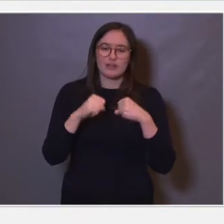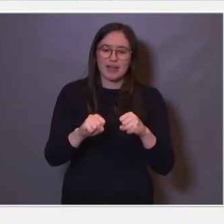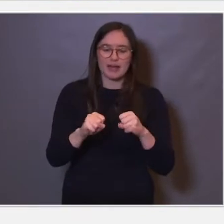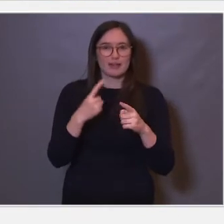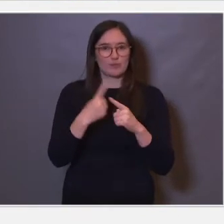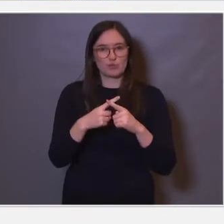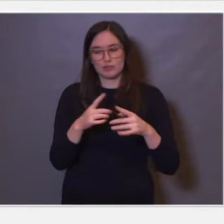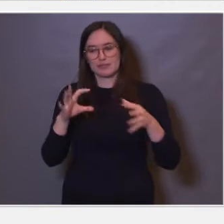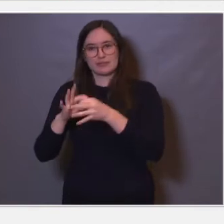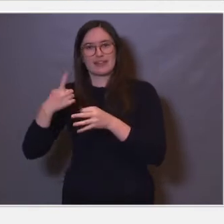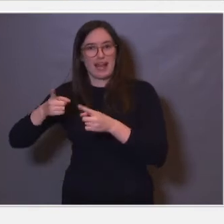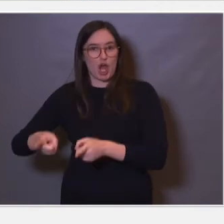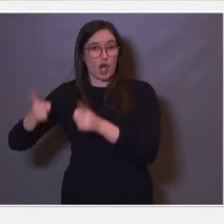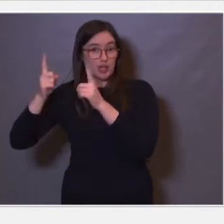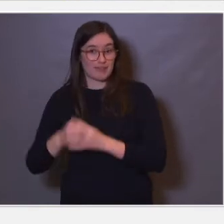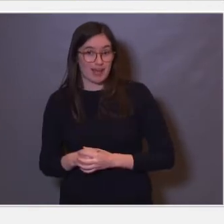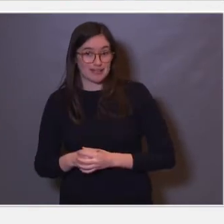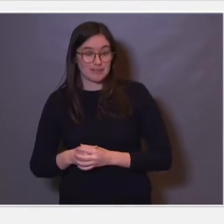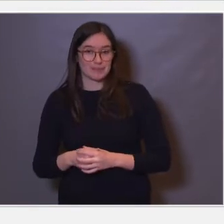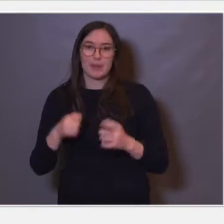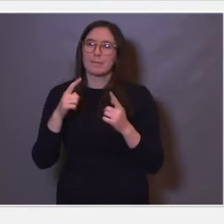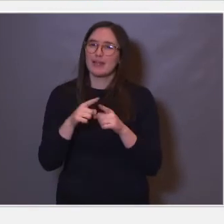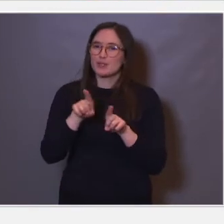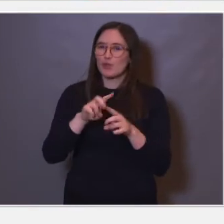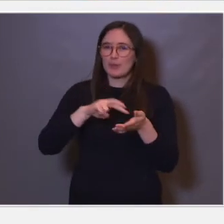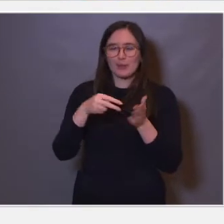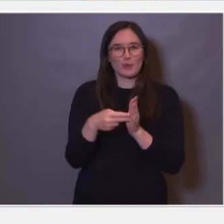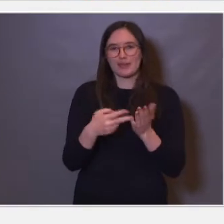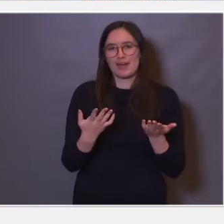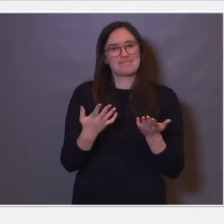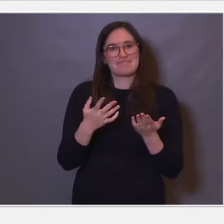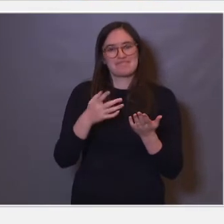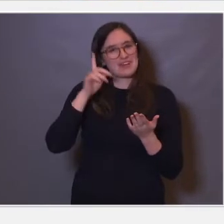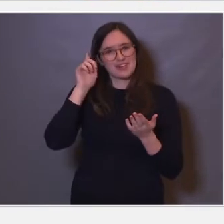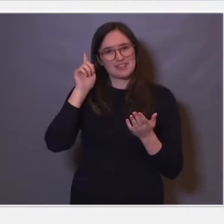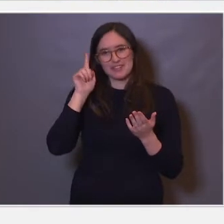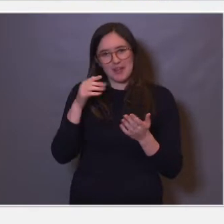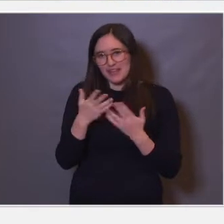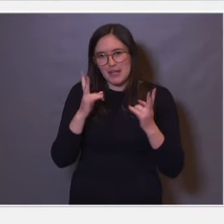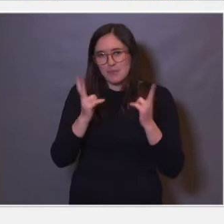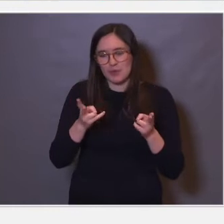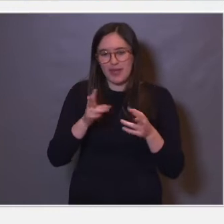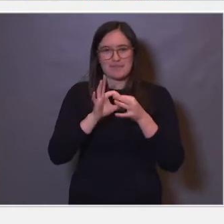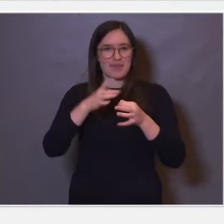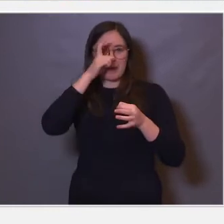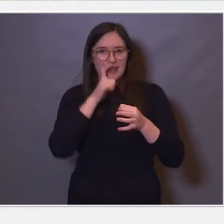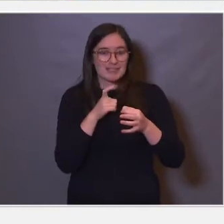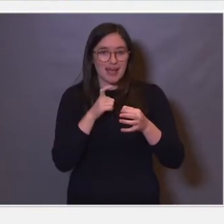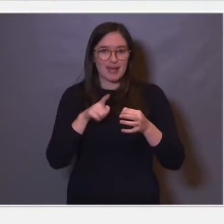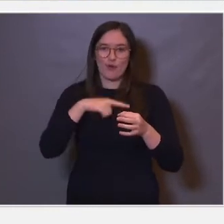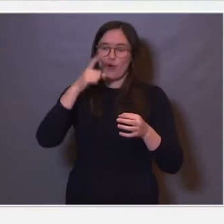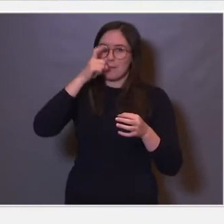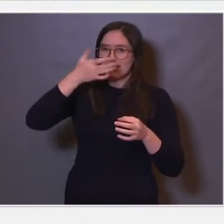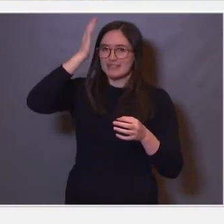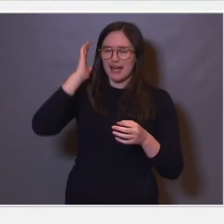adferd. Men disse metodene kan ikke vi bruke i mennesker, og pluss at menneskehjernen vår er så kompleks at det er